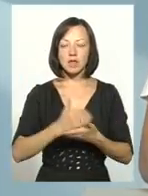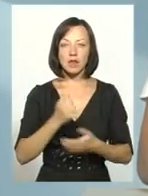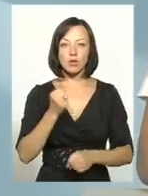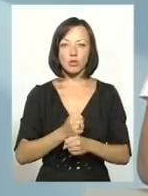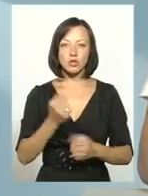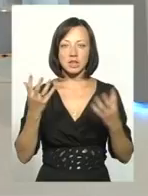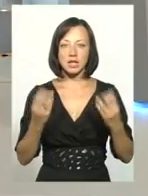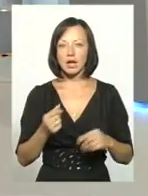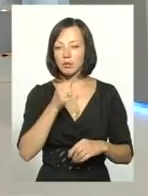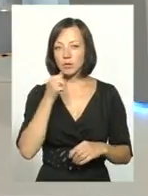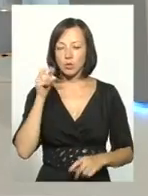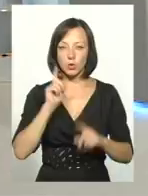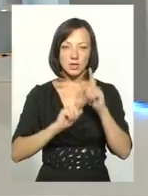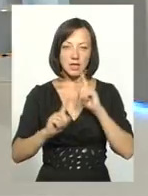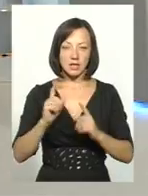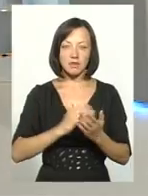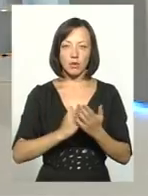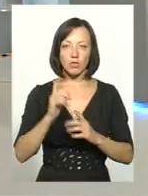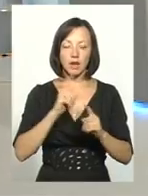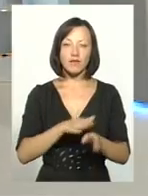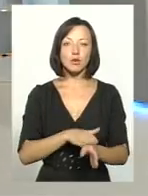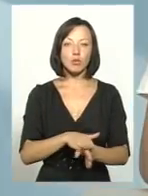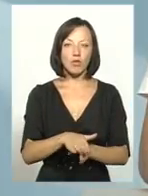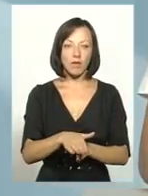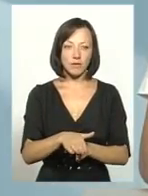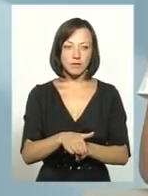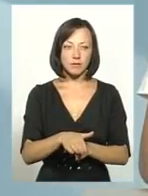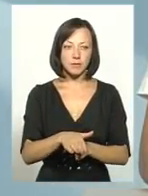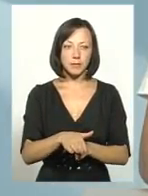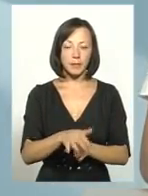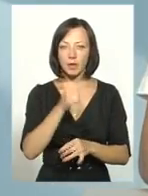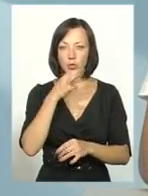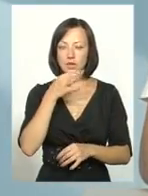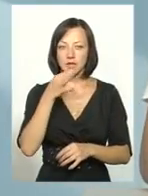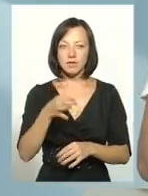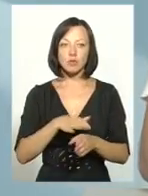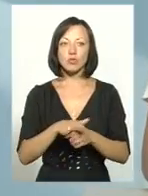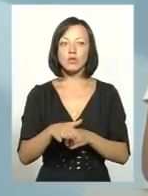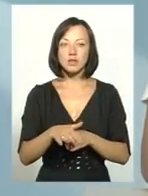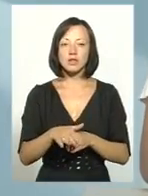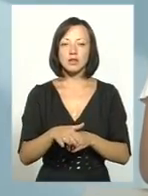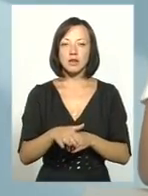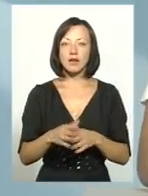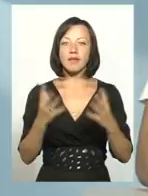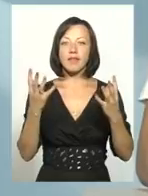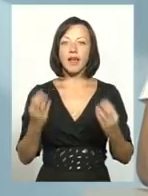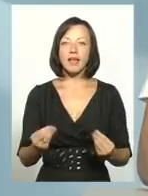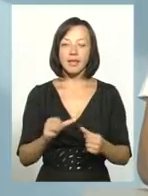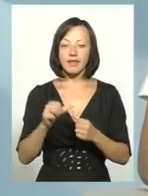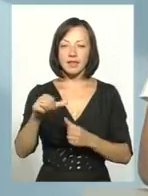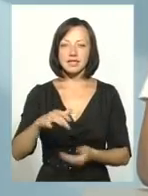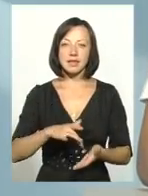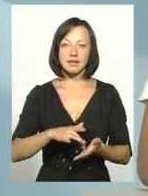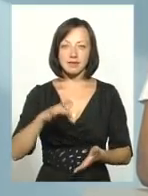день минулої сесії Верховної Ради відбувався, тому що я не можу сказати, він відбувався, він відбувався день децентралізації.